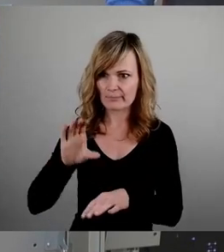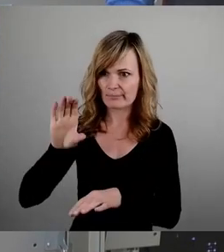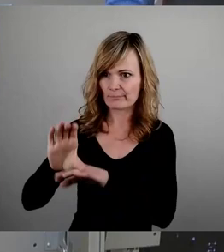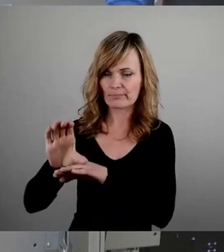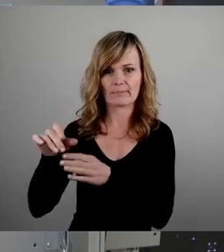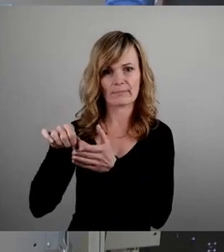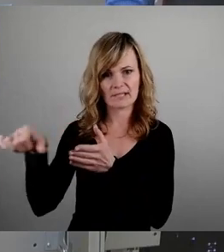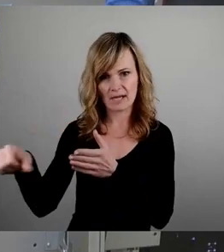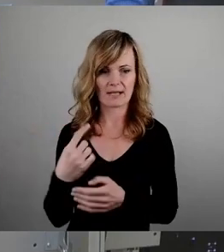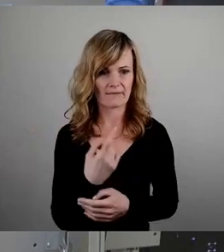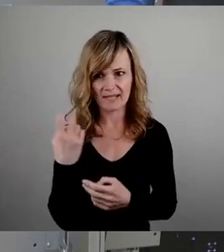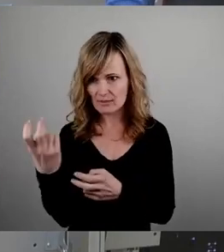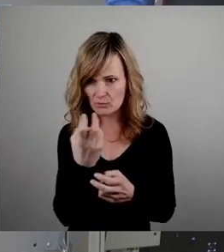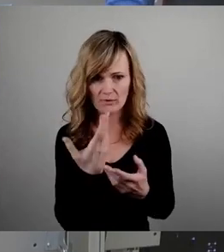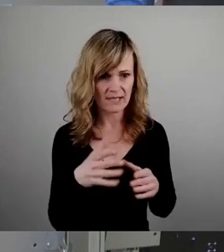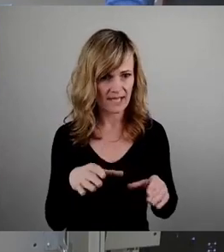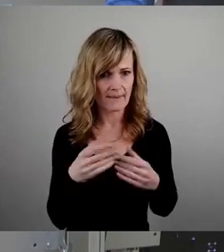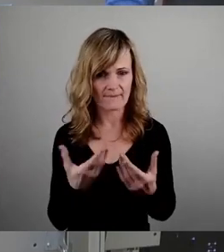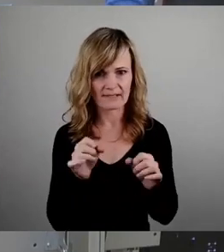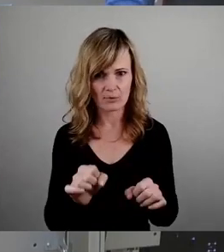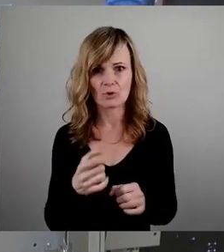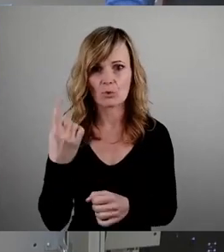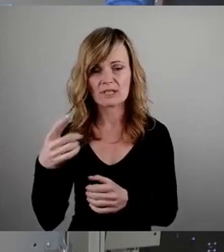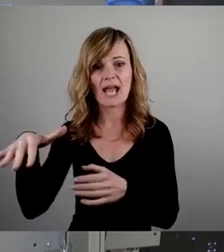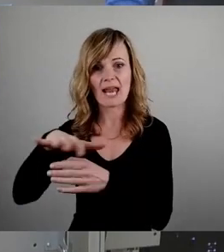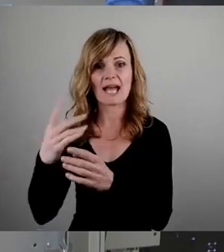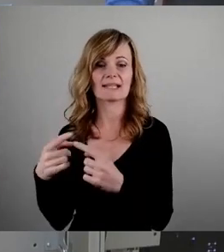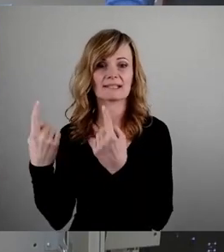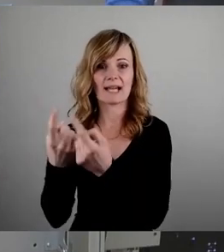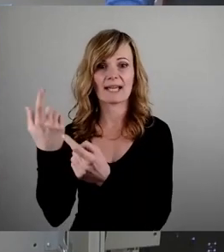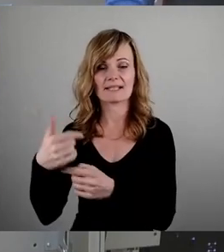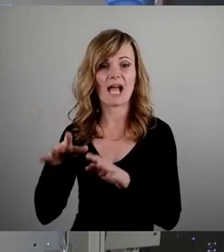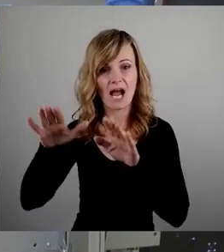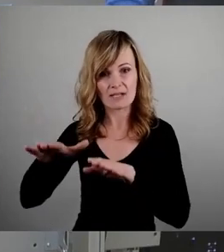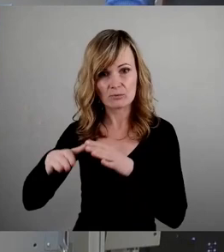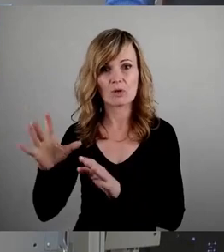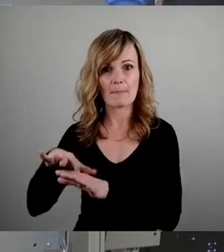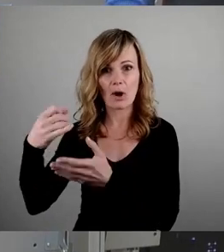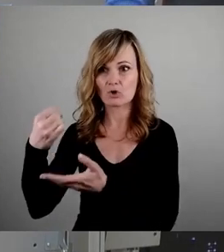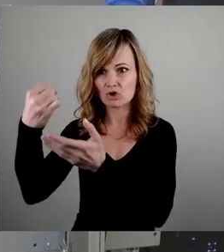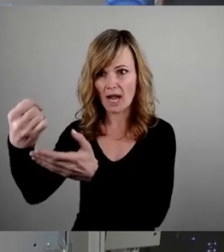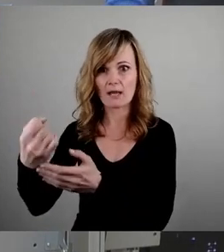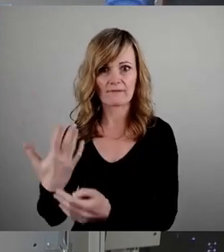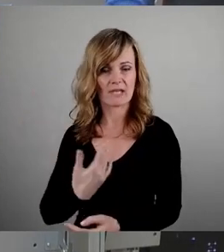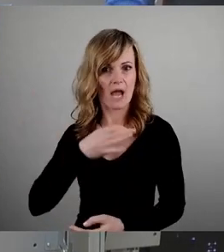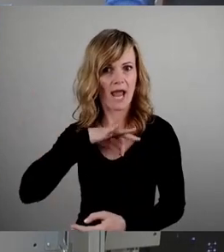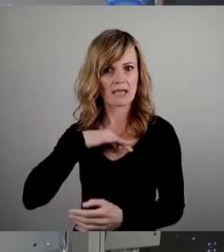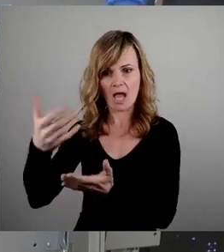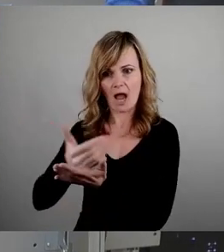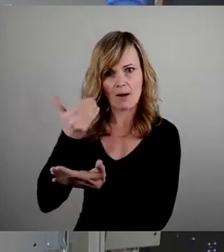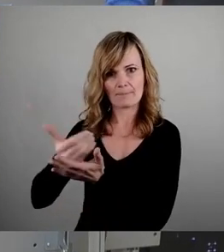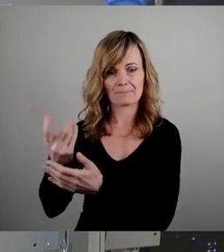verdienen sogar noch an dieser Asylporschale. Das heißt, die haben Einnahmen, die wir uns hier selber aus kommunalen Mitteln